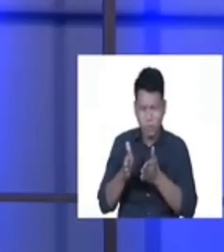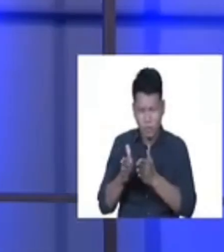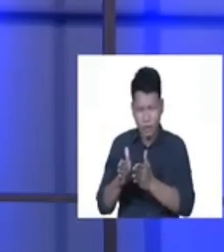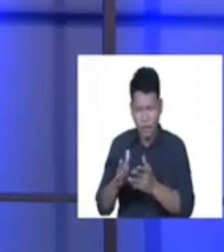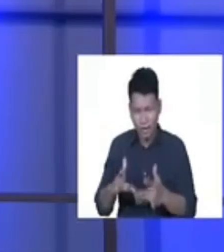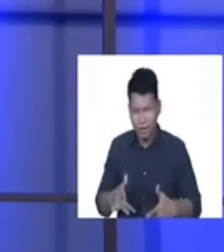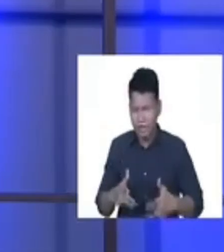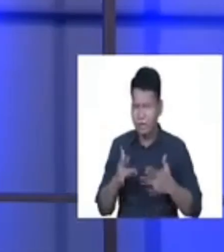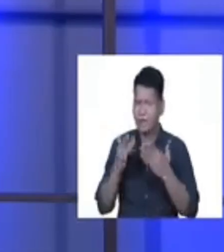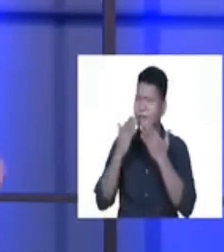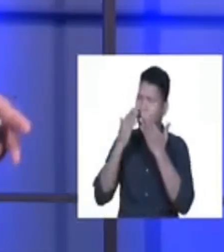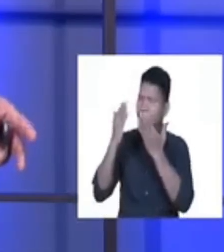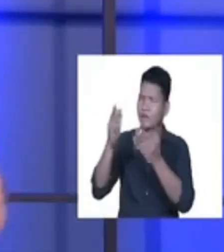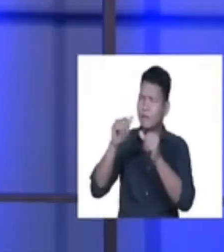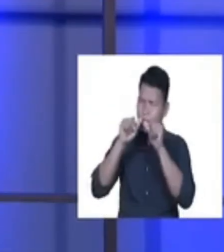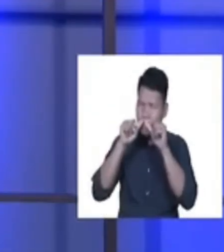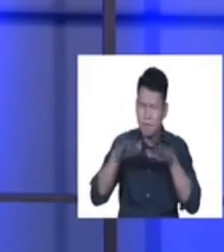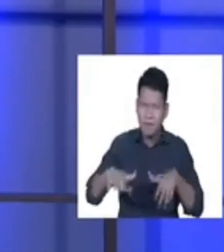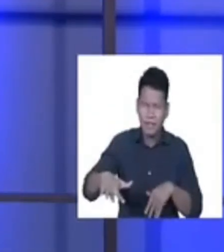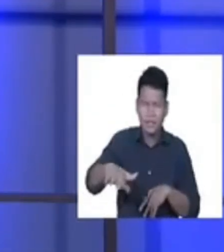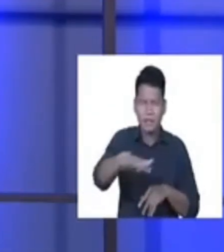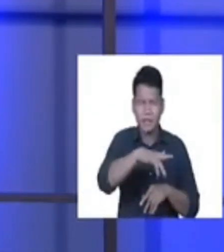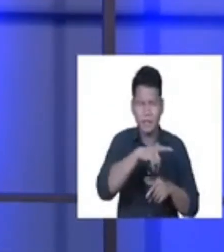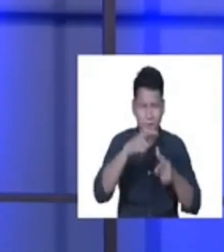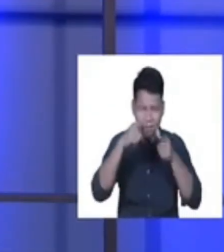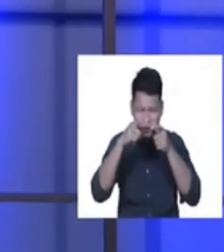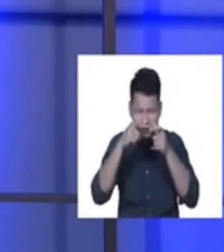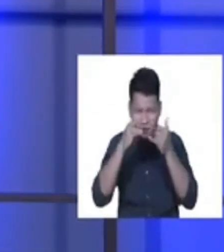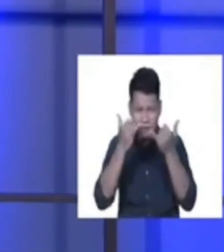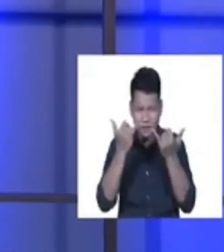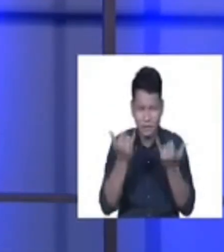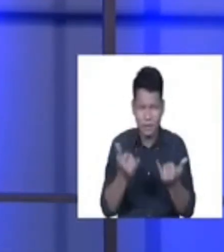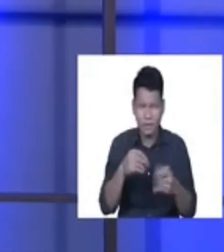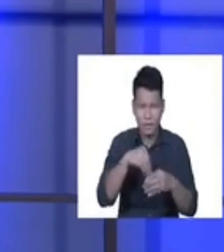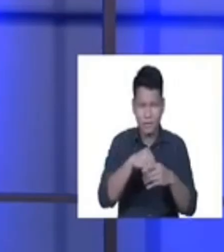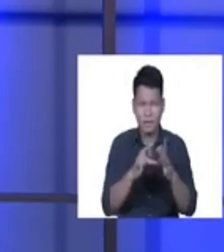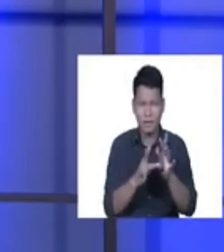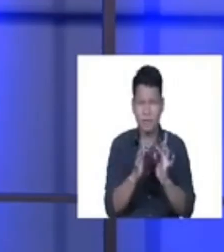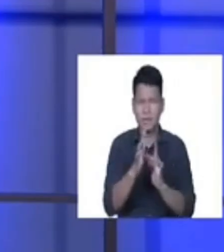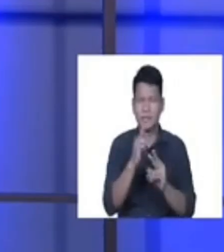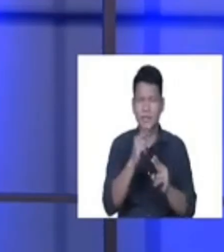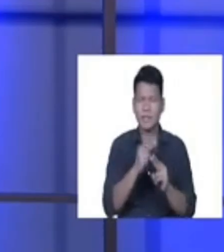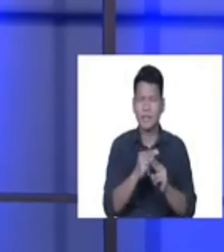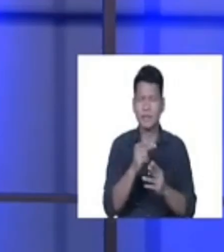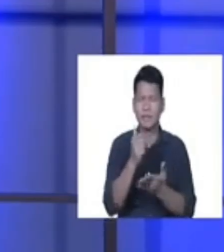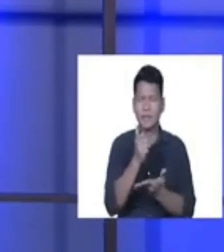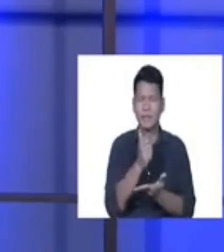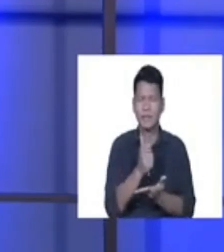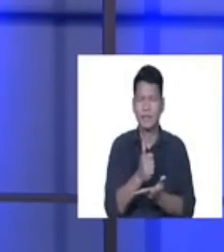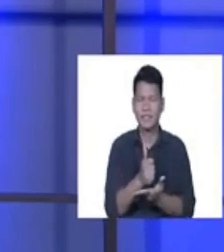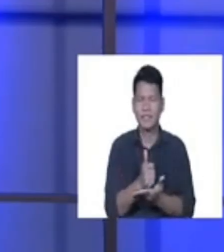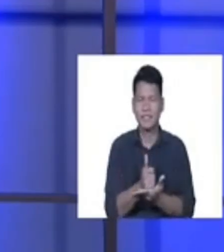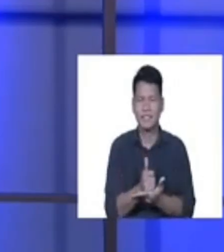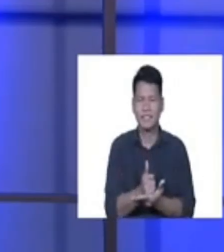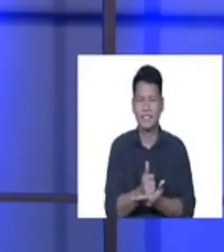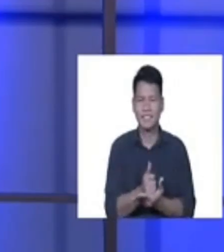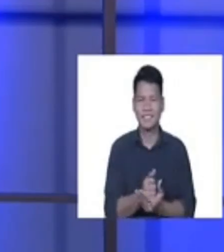thank you for blessing all our friends who are listening and watching in Jesus name I pray amen